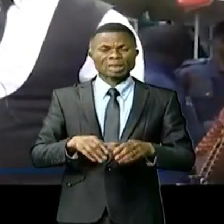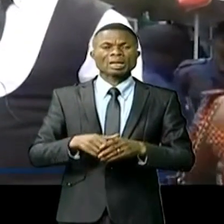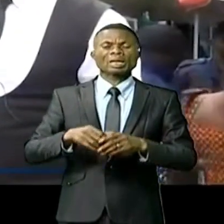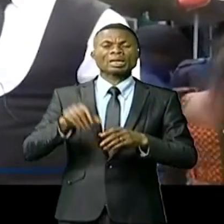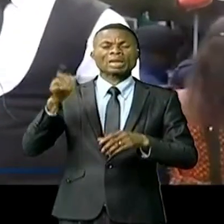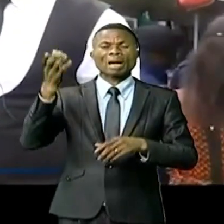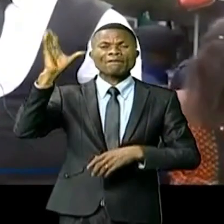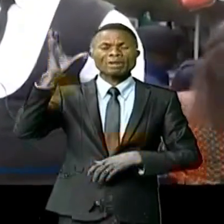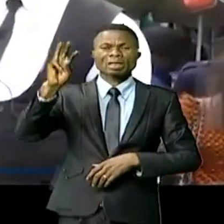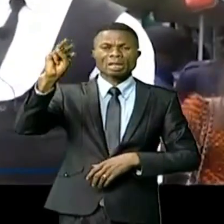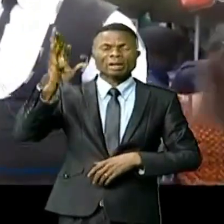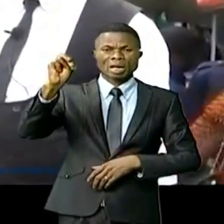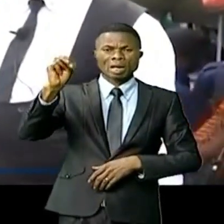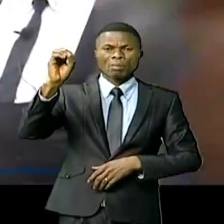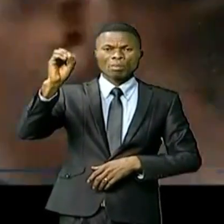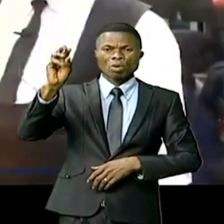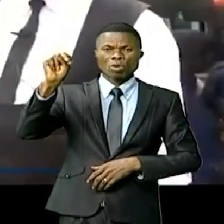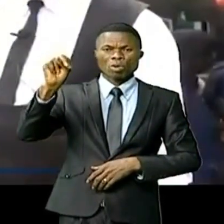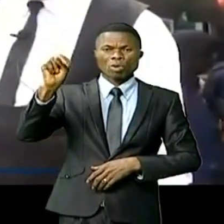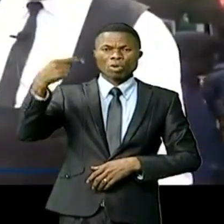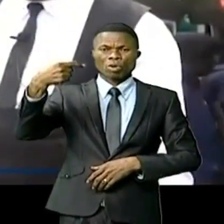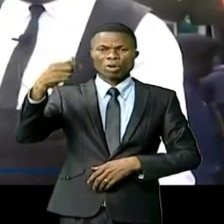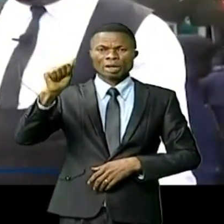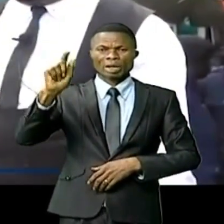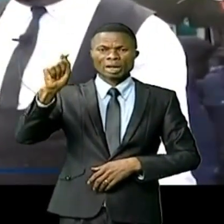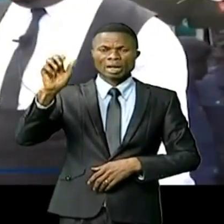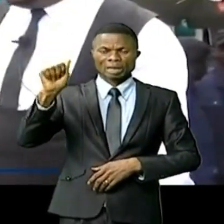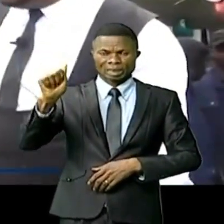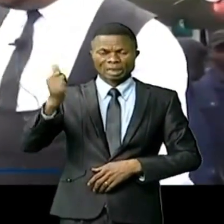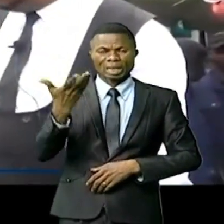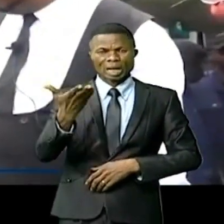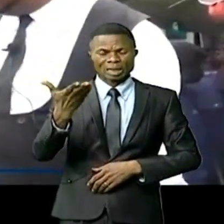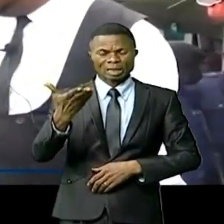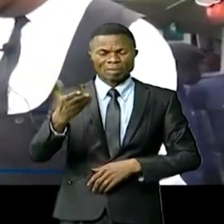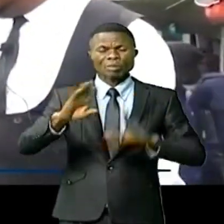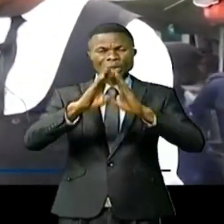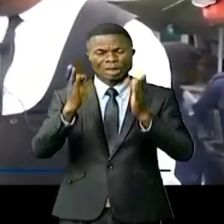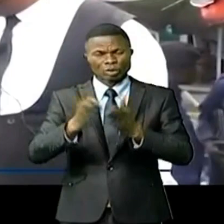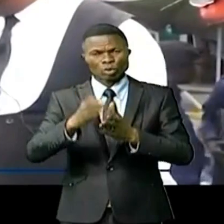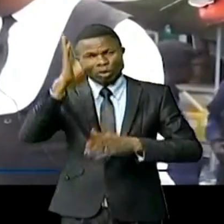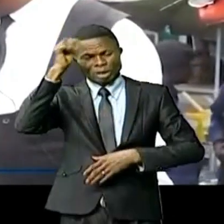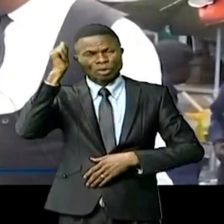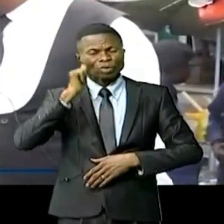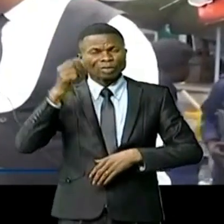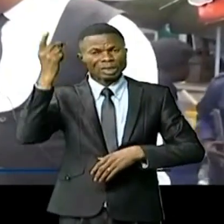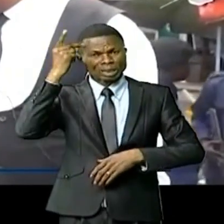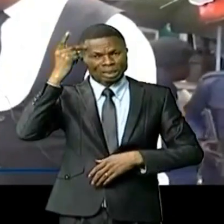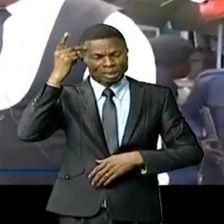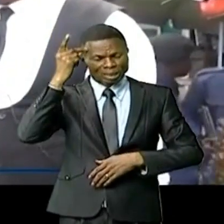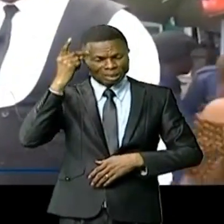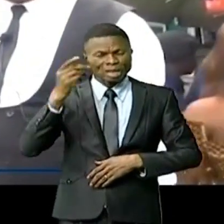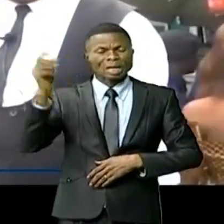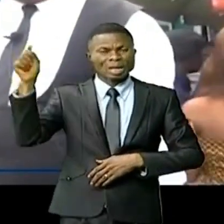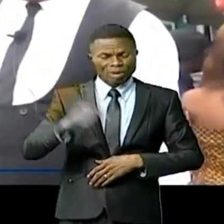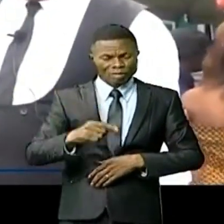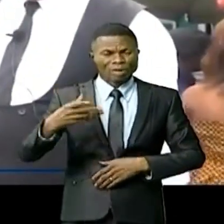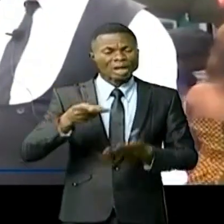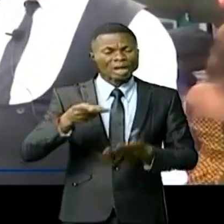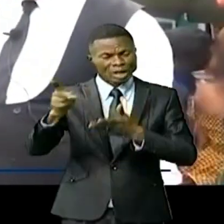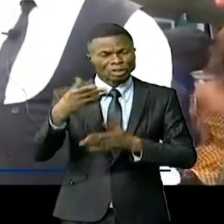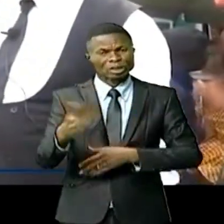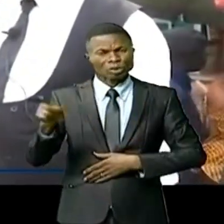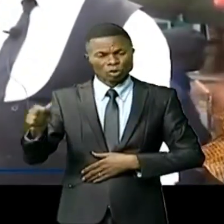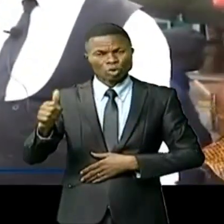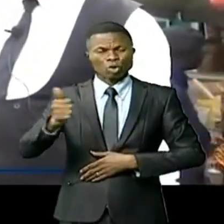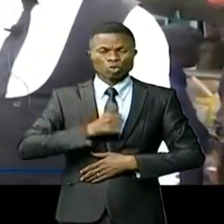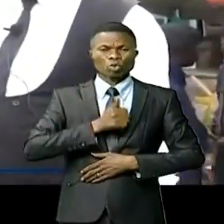demandons à la population congolaise et la population chinoise en particulier, de venir s'acquérir de ce produit qui